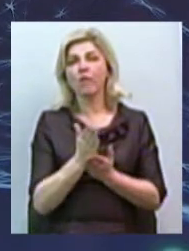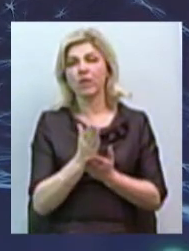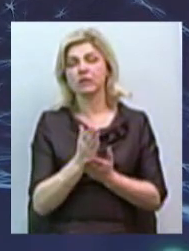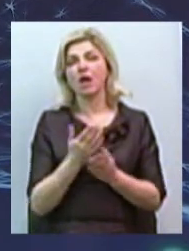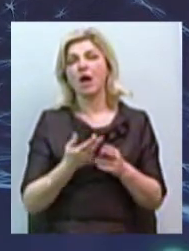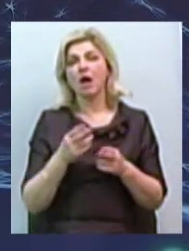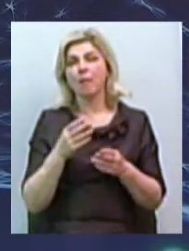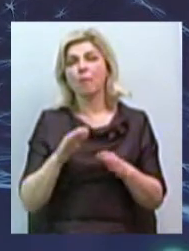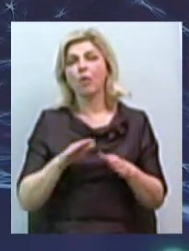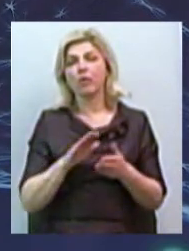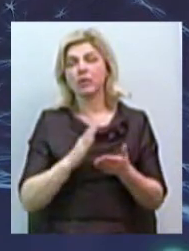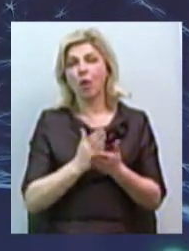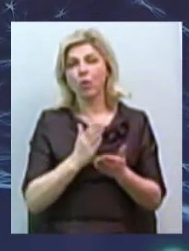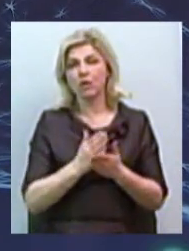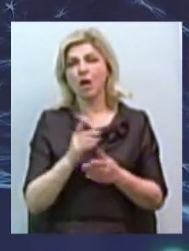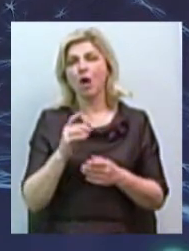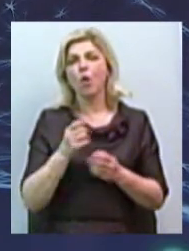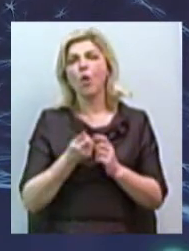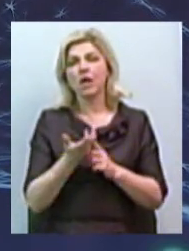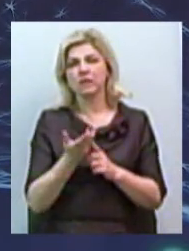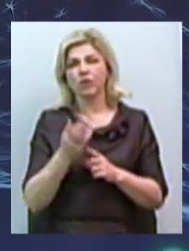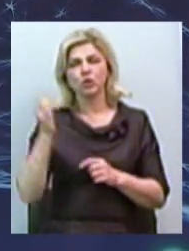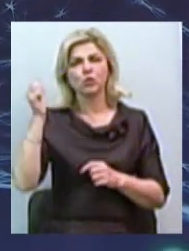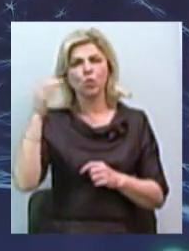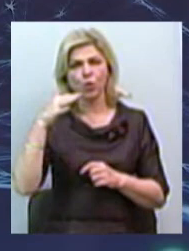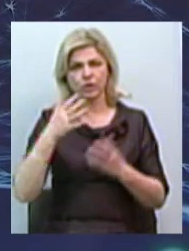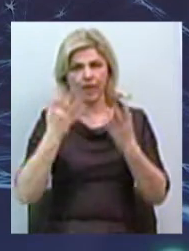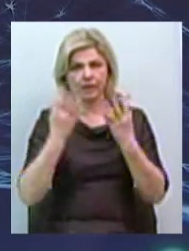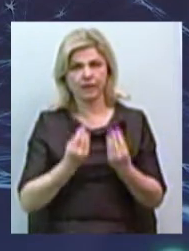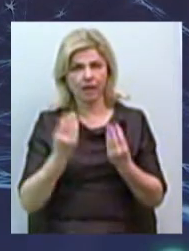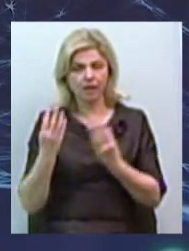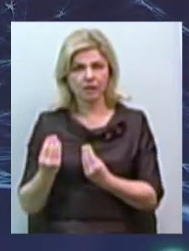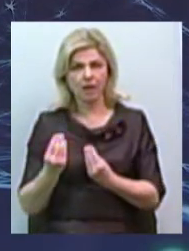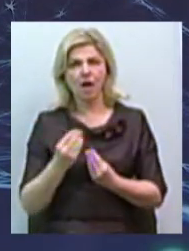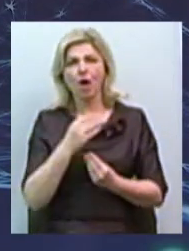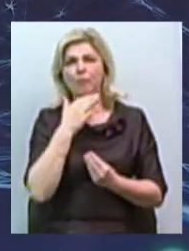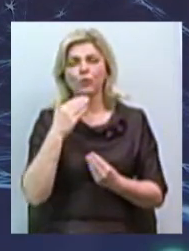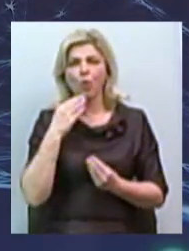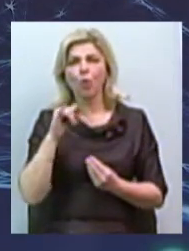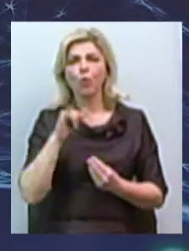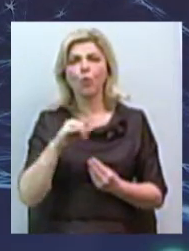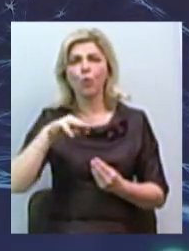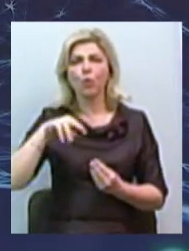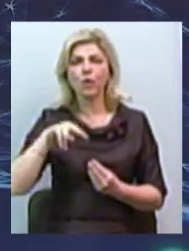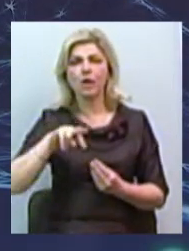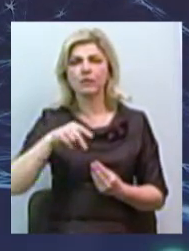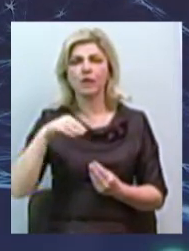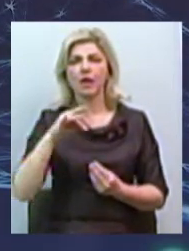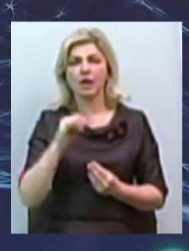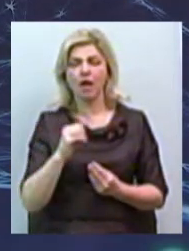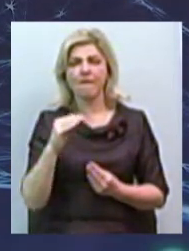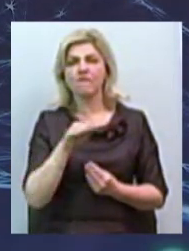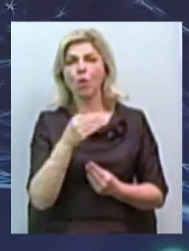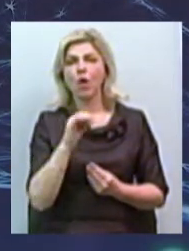колічеством сонячних дні, с количеством ультрафіолетового облучення, яке